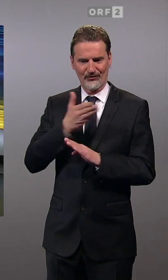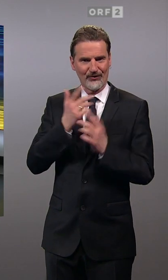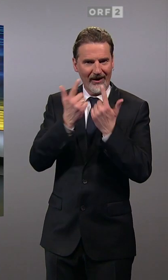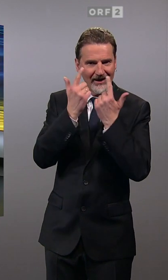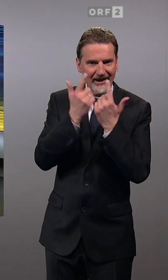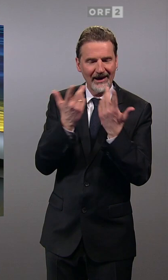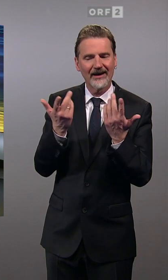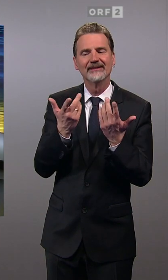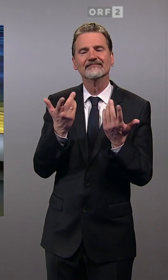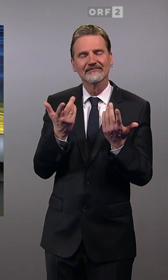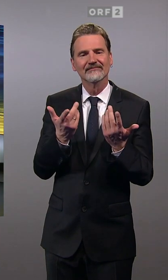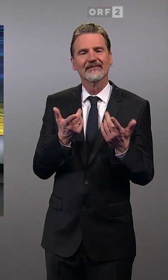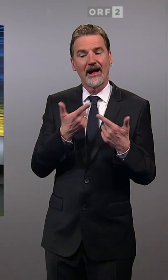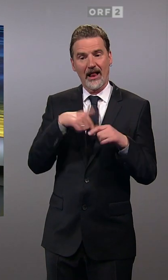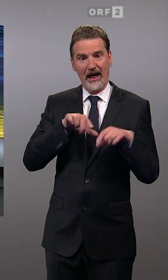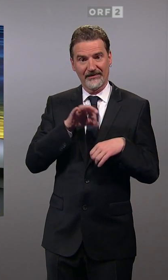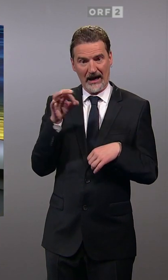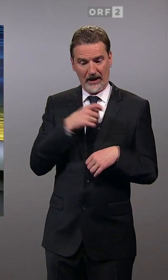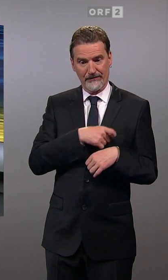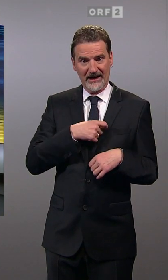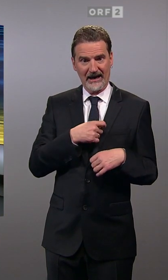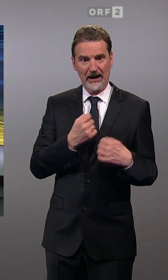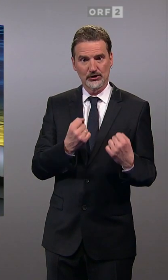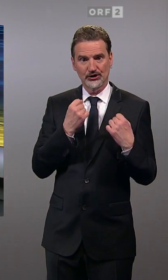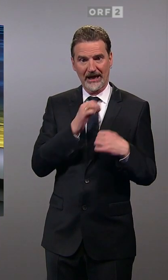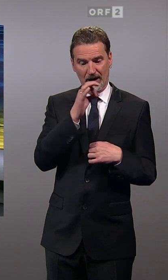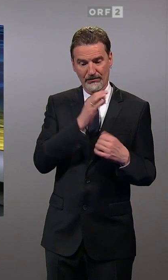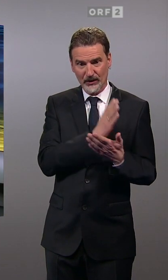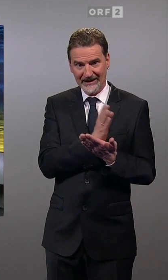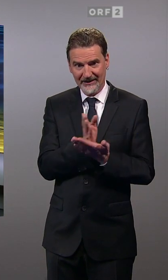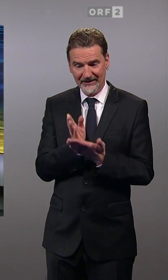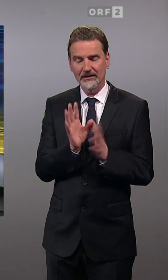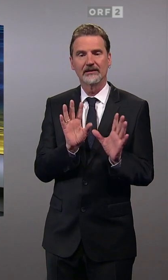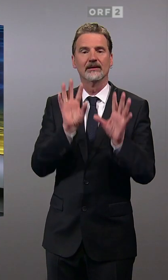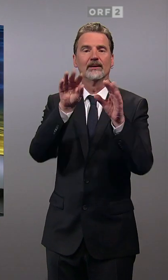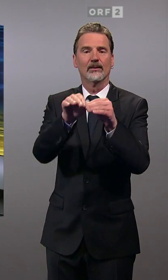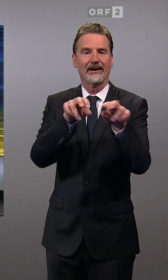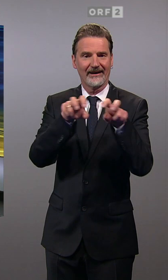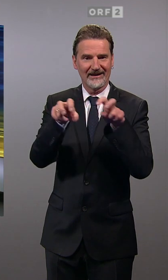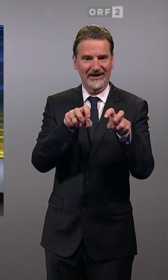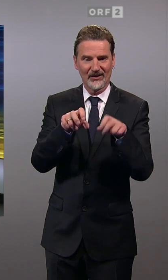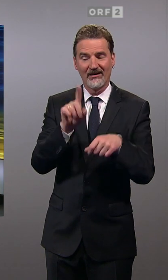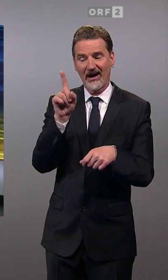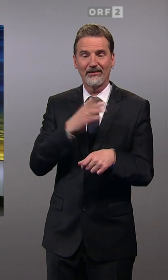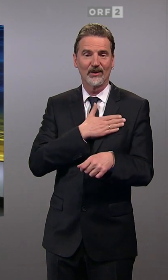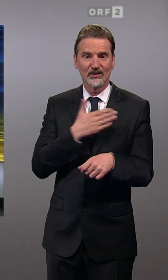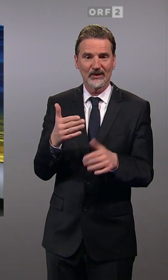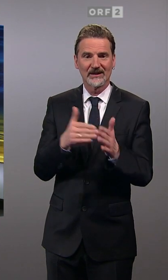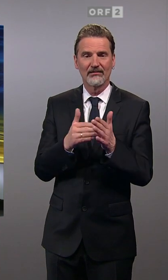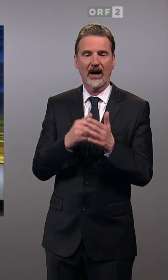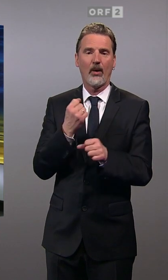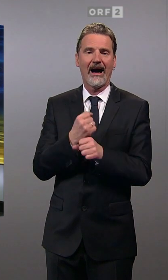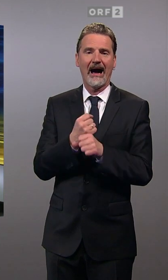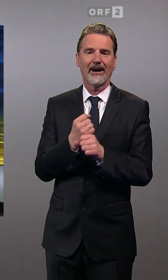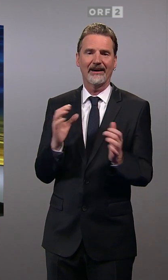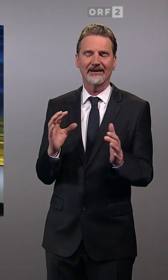entsprechende Stärke im Landtag haben. Aber ein Arbeitsübereinkommen, um Gesetze beschließen zu können, im Landtag wird es eben dann doch brauchen, wenn die ÖVP keine